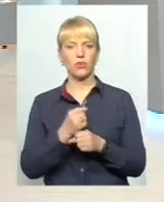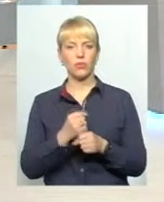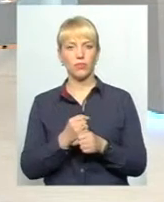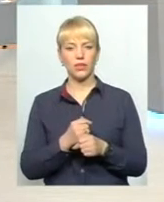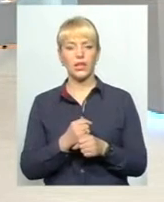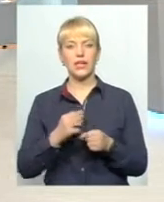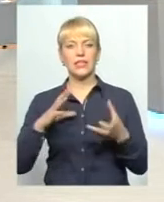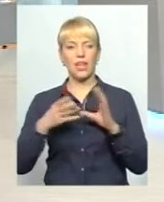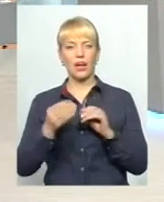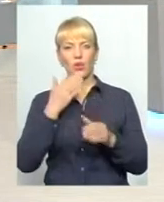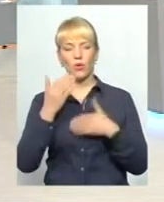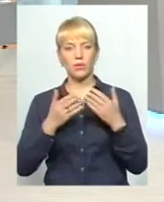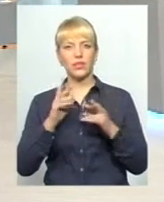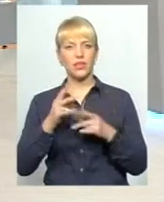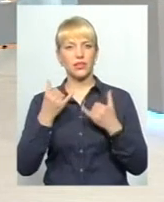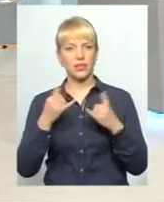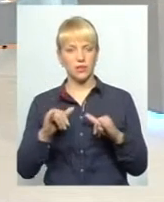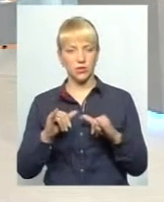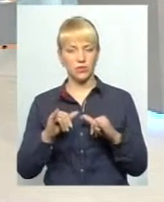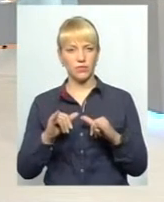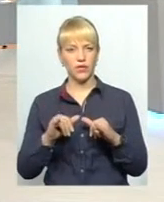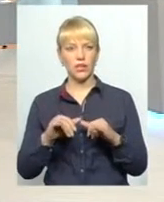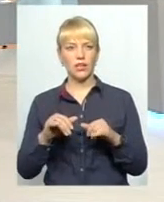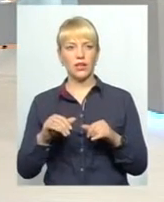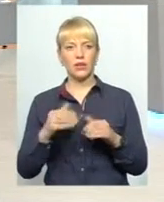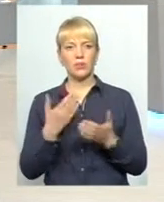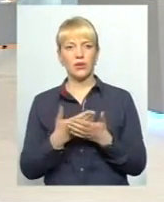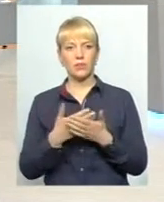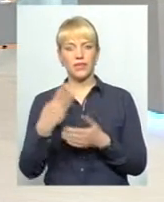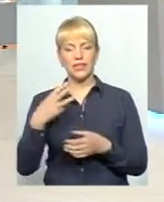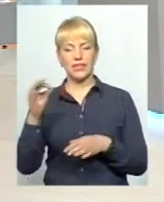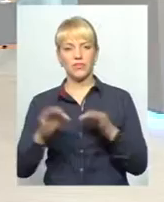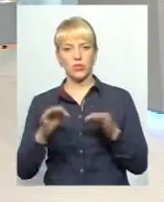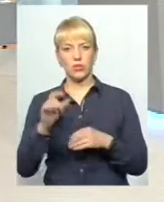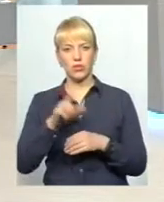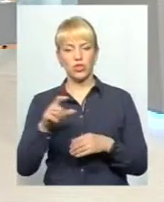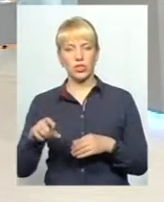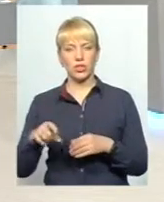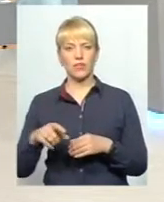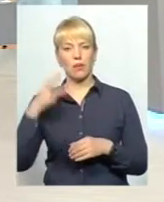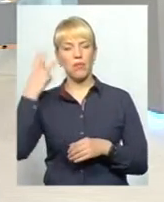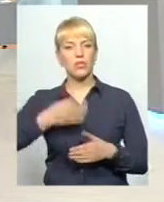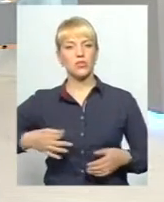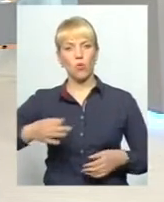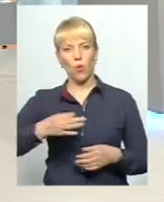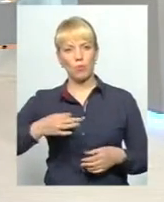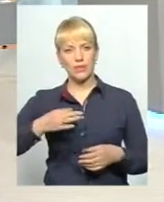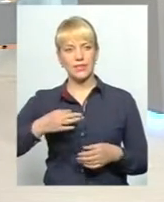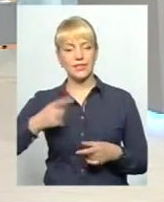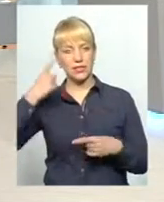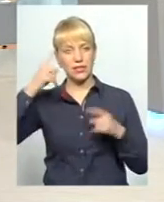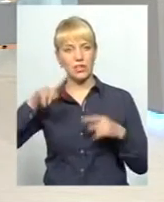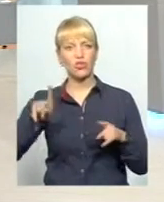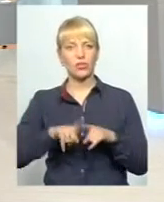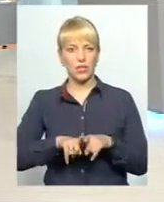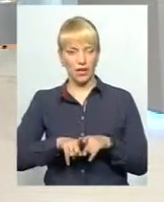опитування, і, як не дивно, десь порядка 30% жителів Хмельницької області знають,